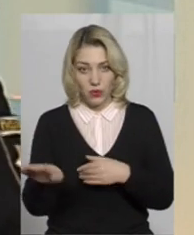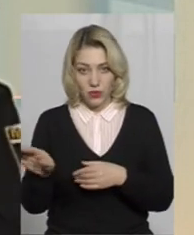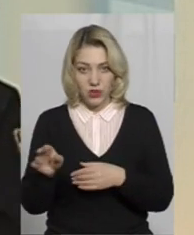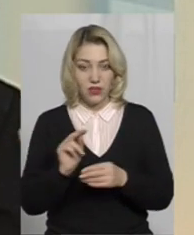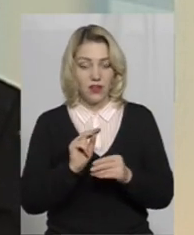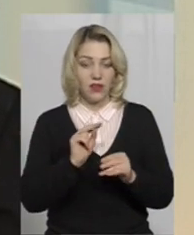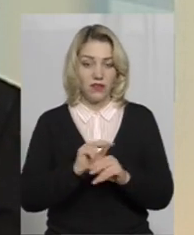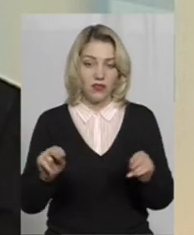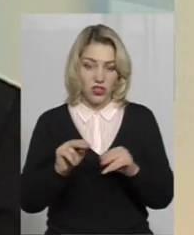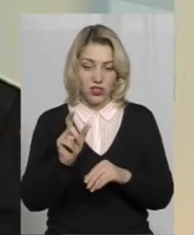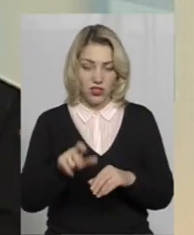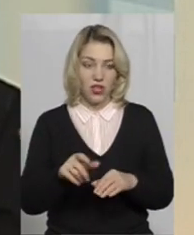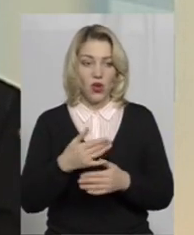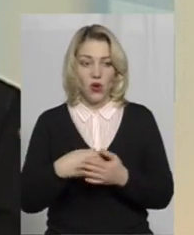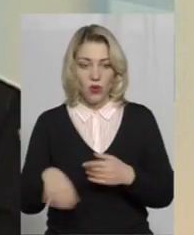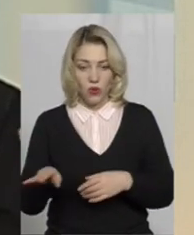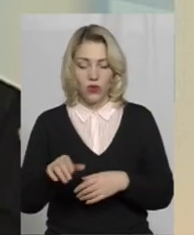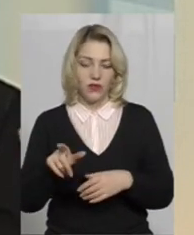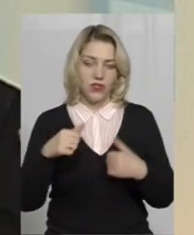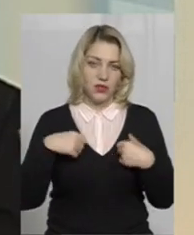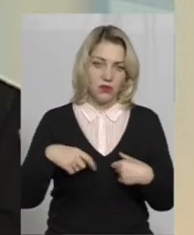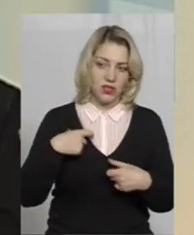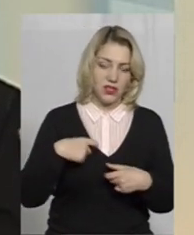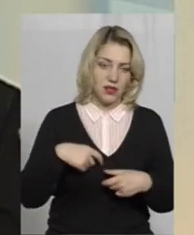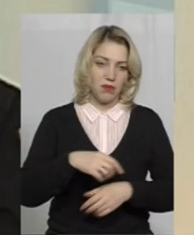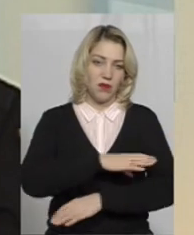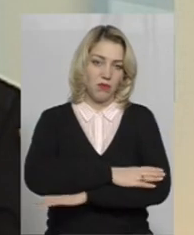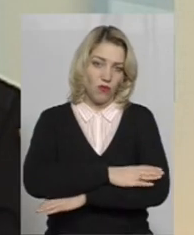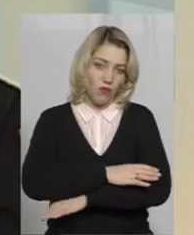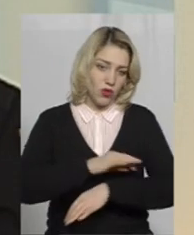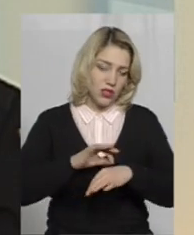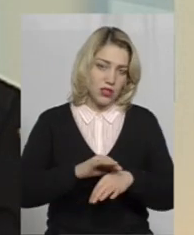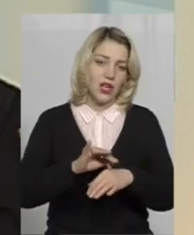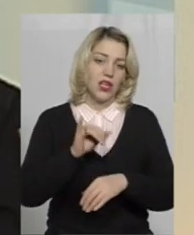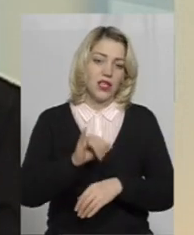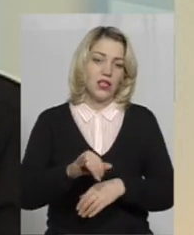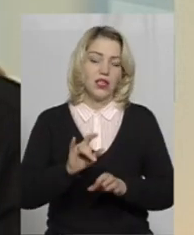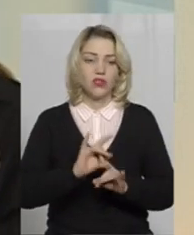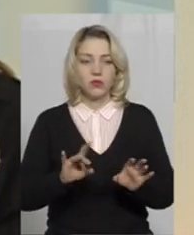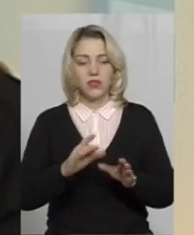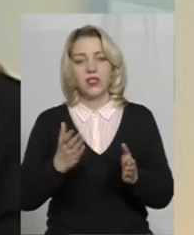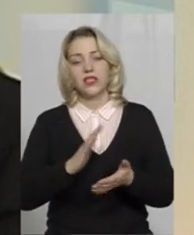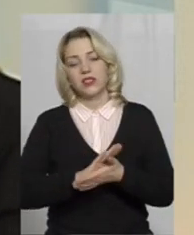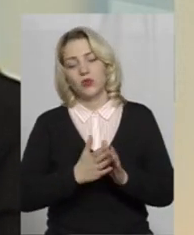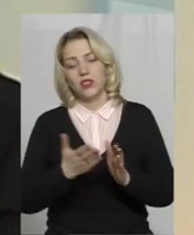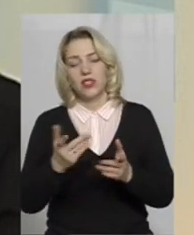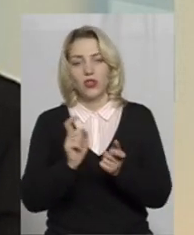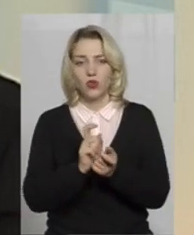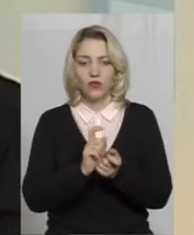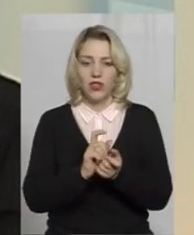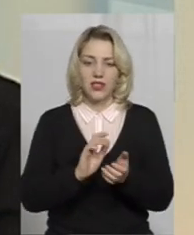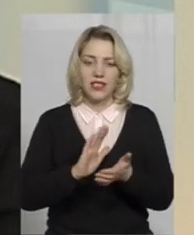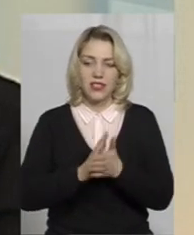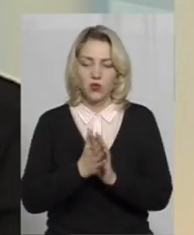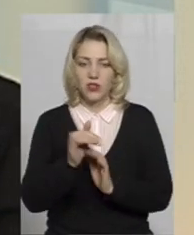виходить, вони починають набагато спокійніше себе якось поводити і так дійсно інколи розповідають про ті ситуації, які конфліктні, можливо,